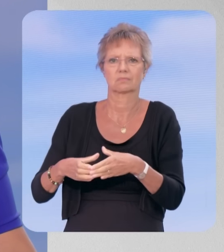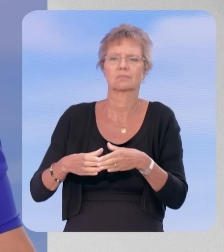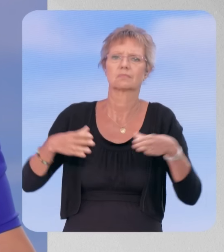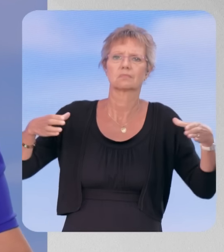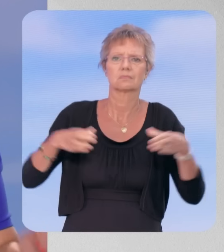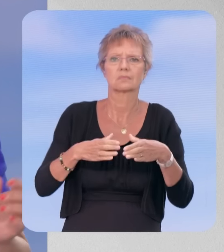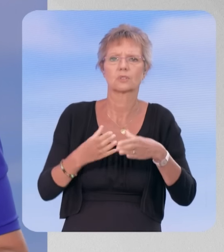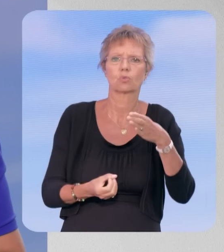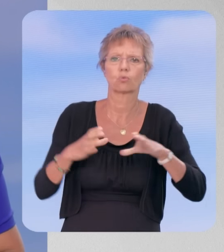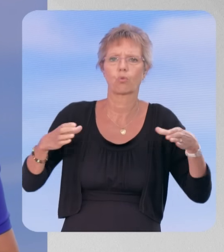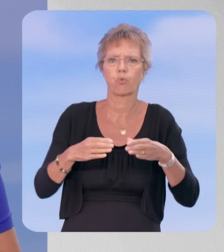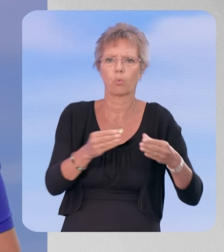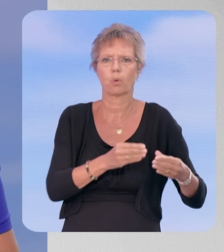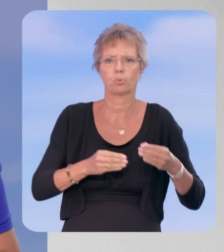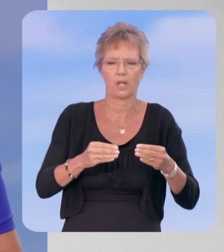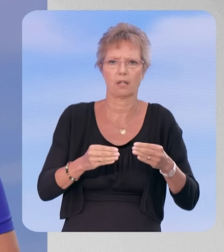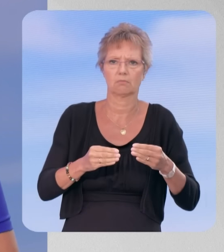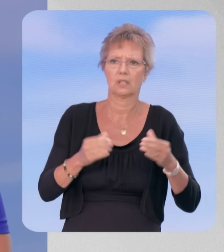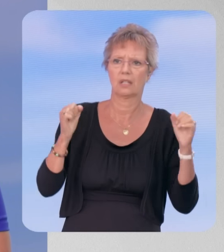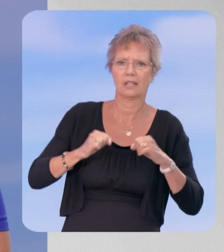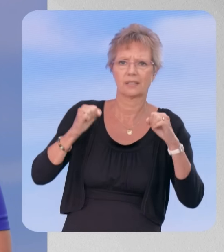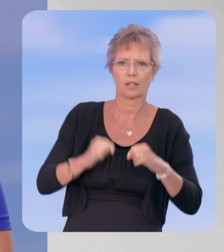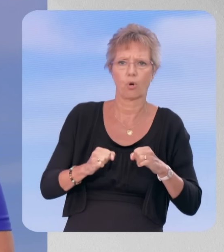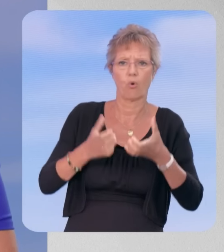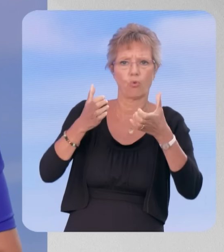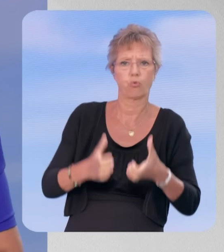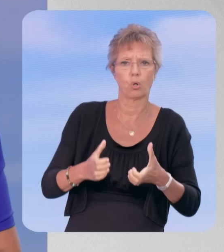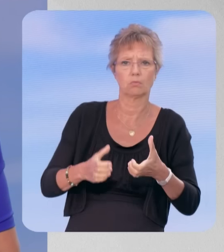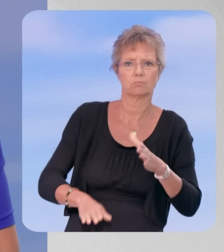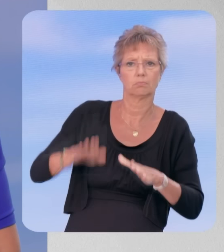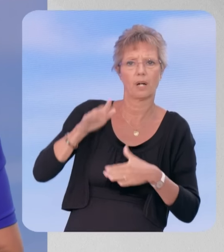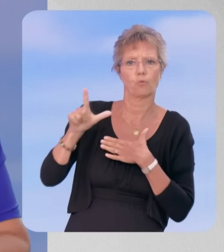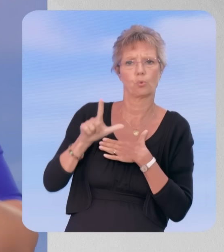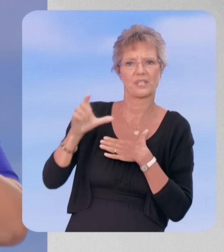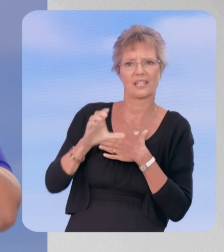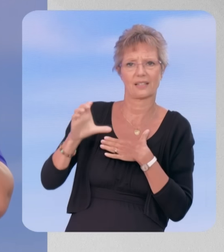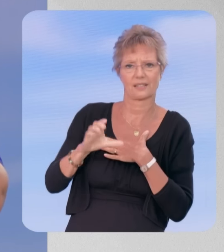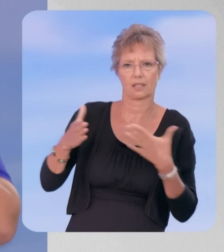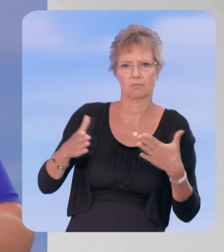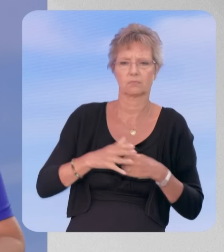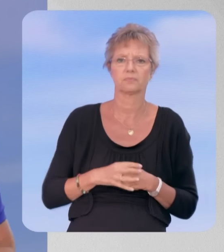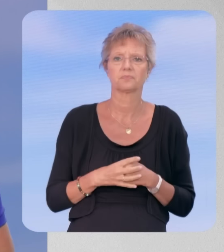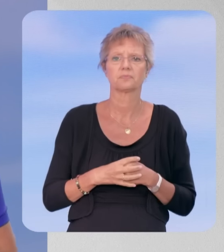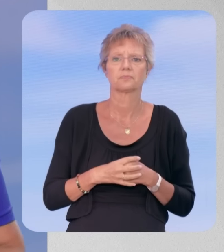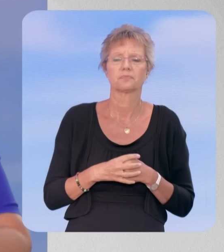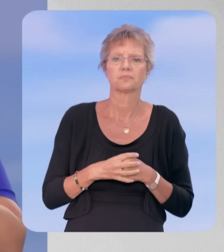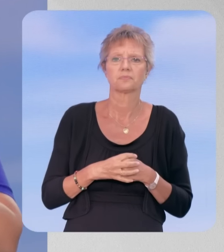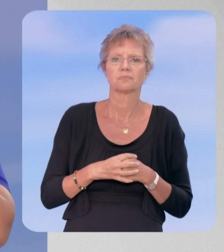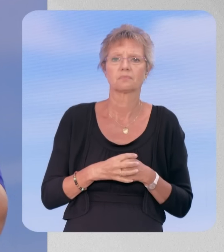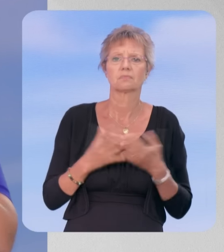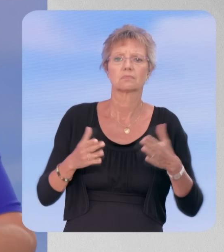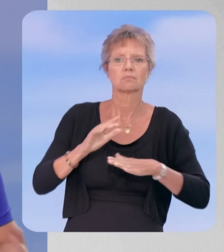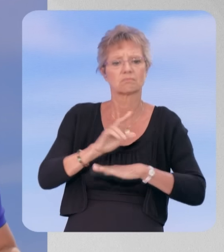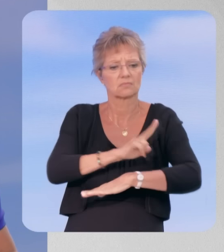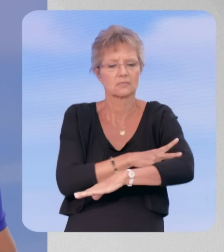que nous censurions tout autre gouvernement que celui de Mme Lucie Casté. Et donc, j'ai entendu par la voix d'Olivier